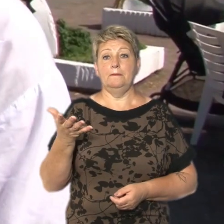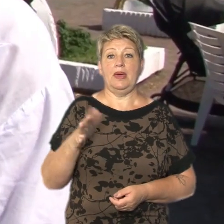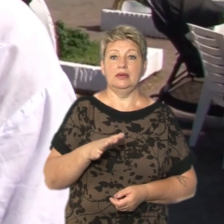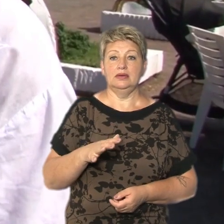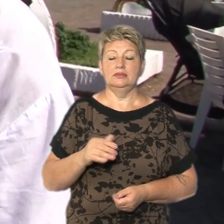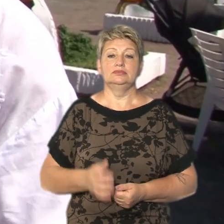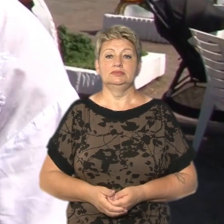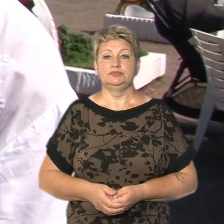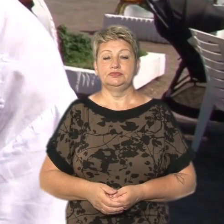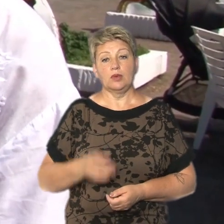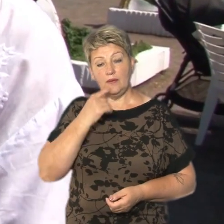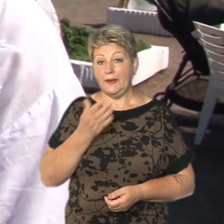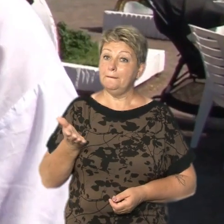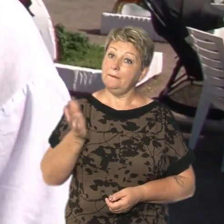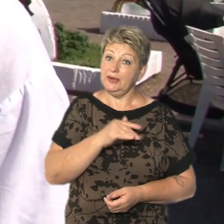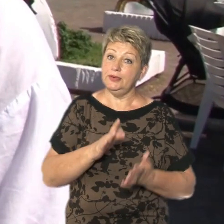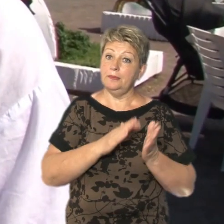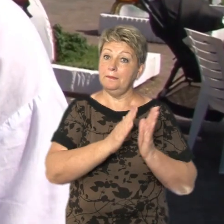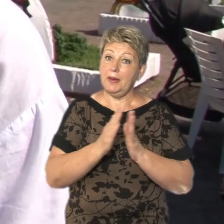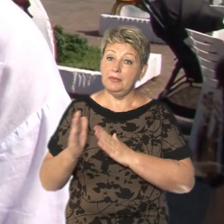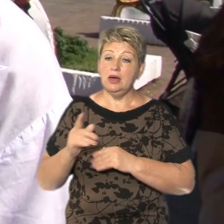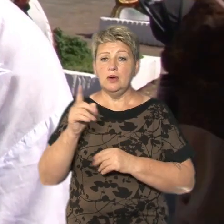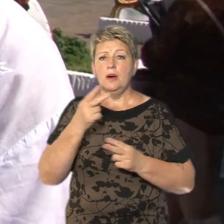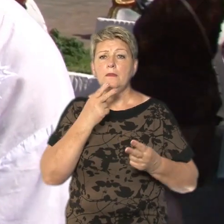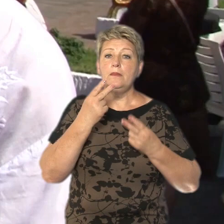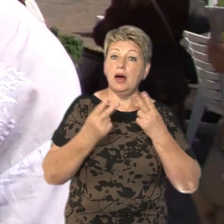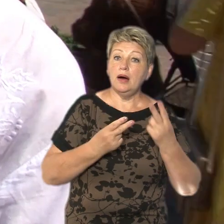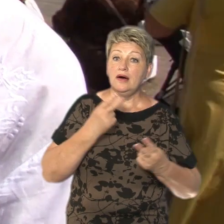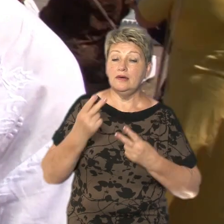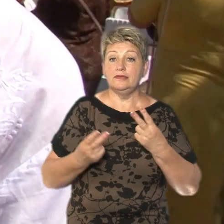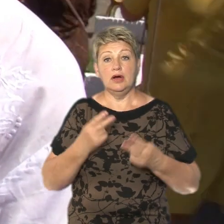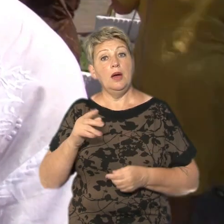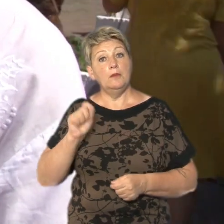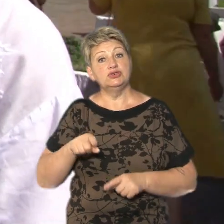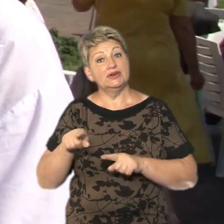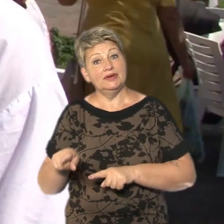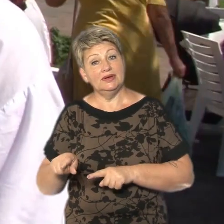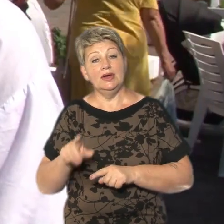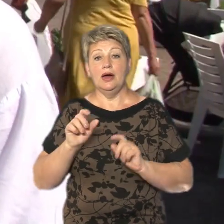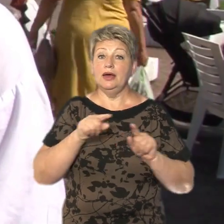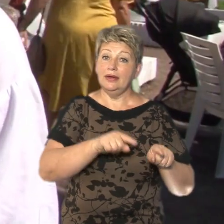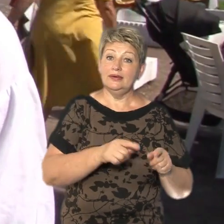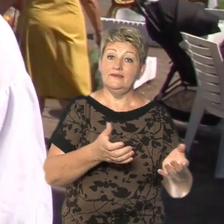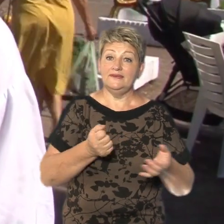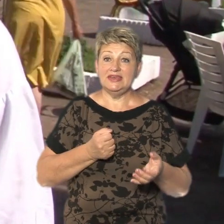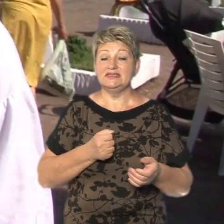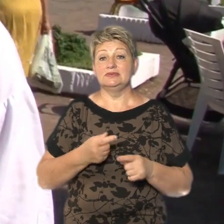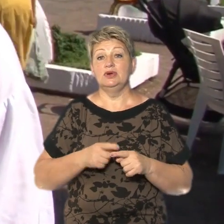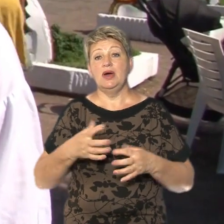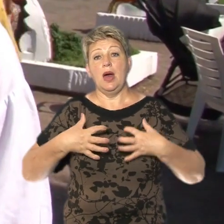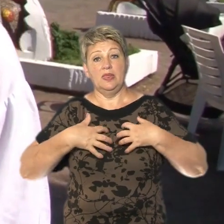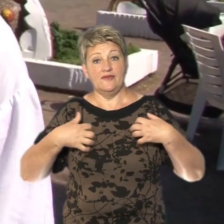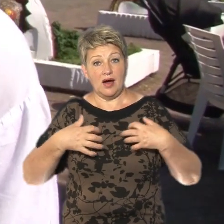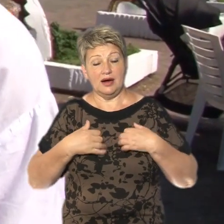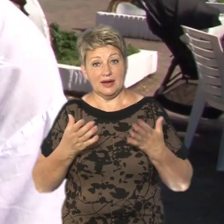бібліотеку, ідемо. І вже починаємо. Там він дивиться, беремо цю книжку. А ще й оцю, може, візьмемо. А ще й оцю, то про тварин. Помниш,